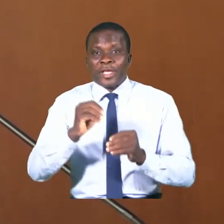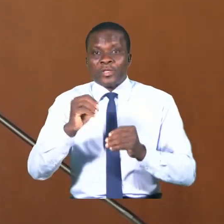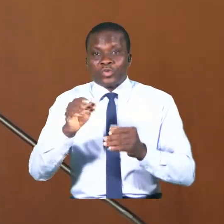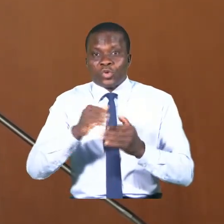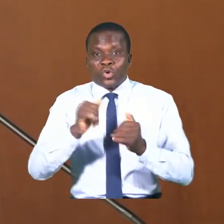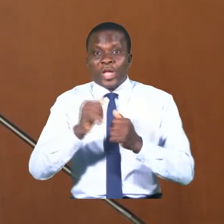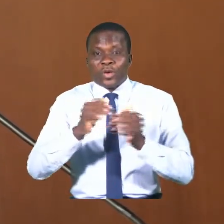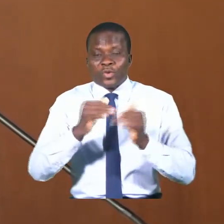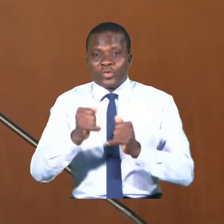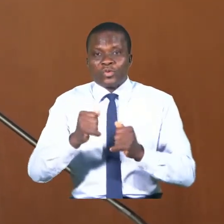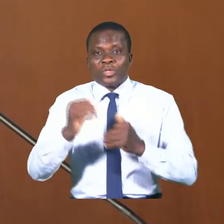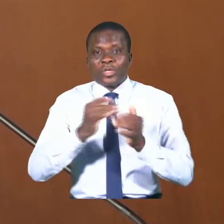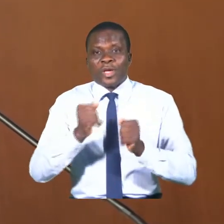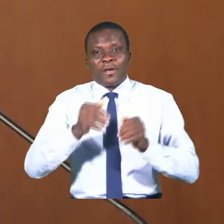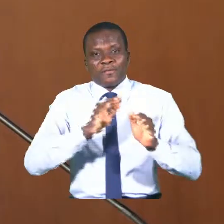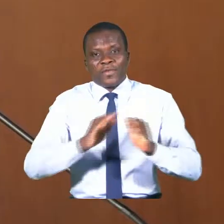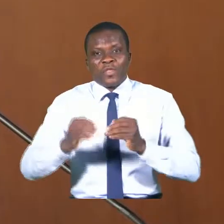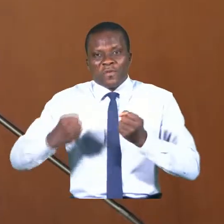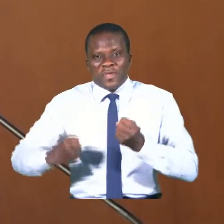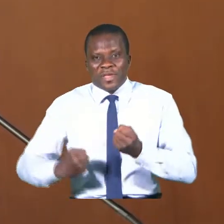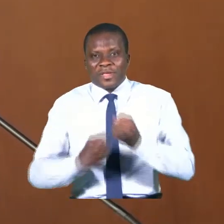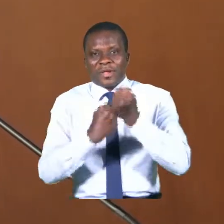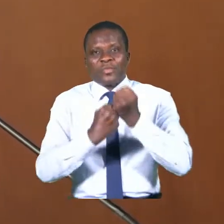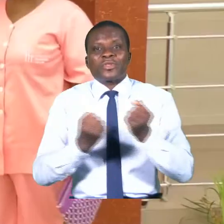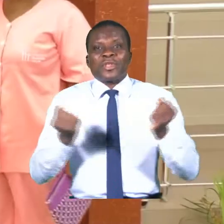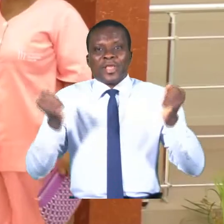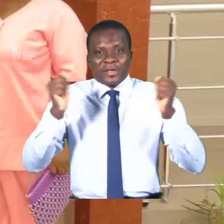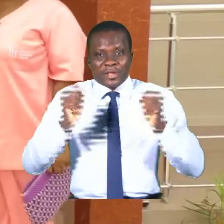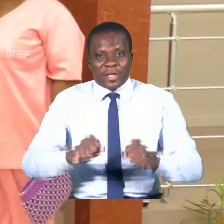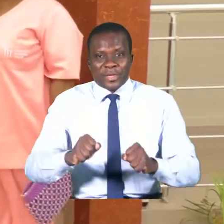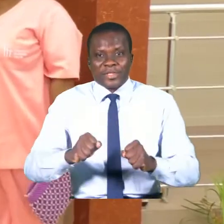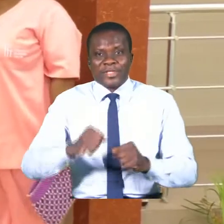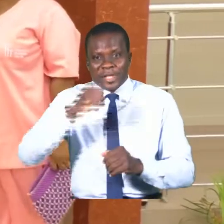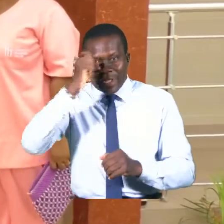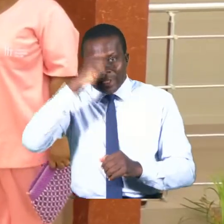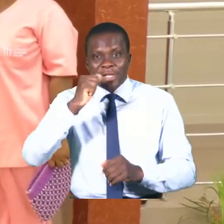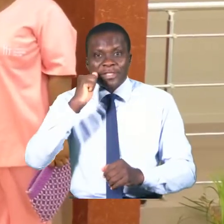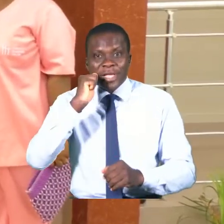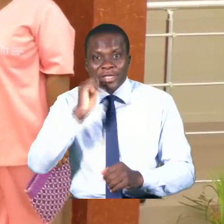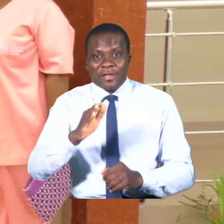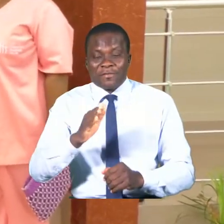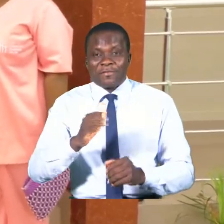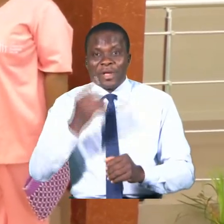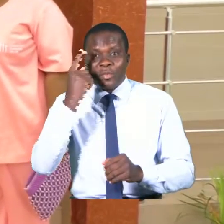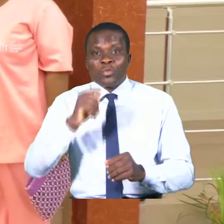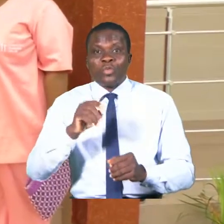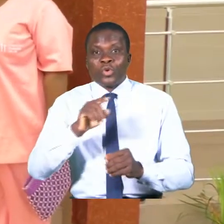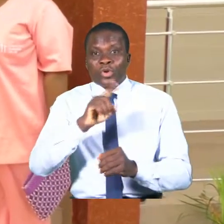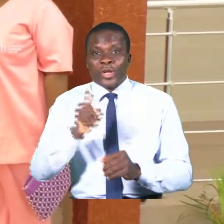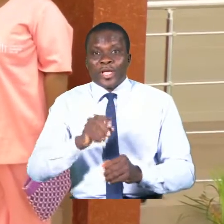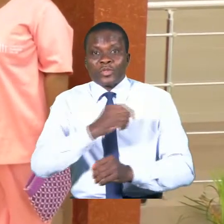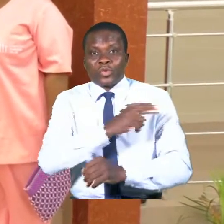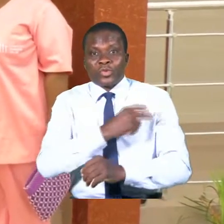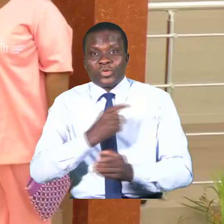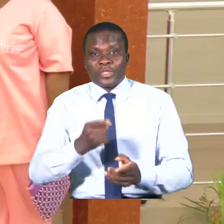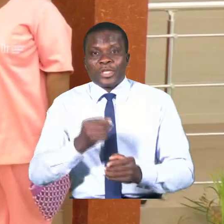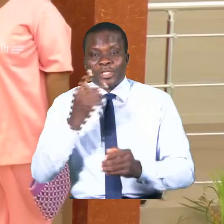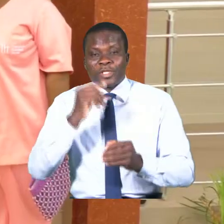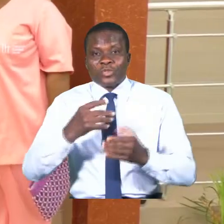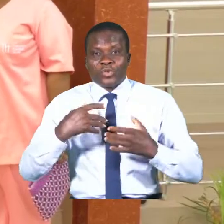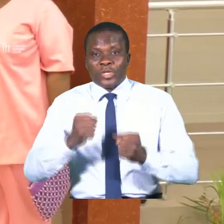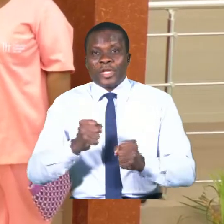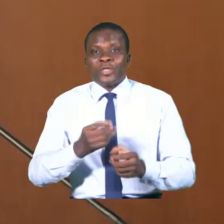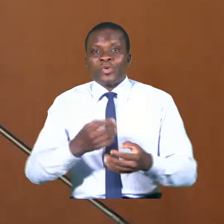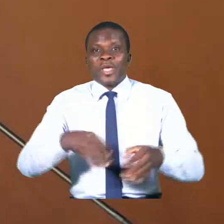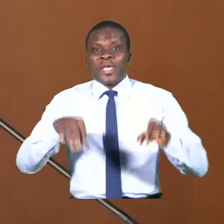de faire renforcer la capacité des sages-femmes et des êtres soignants de la zone sanitaire sur les soins essentiels